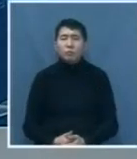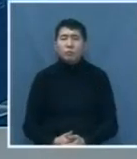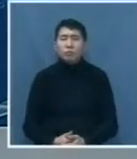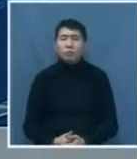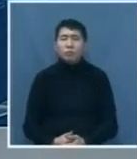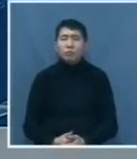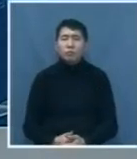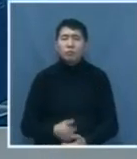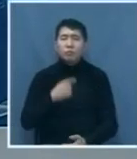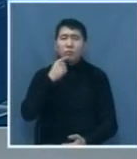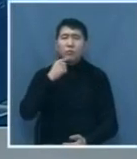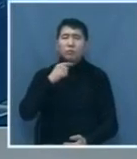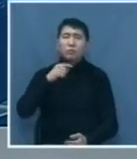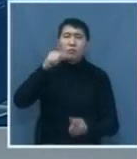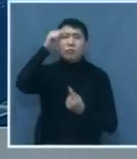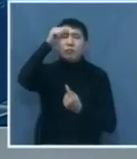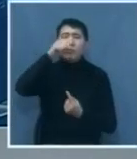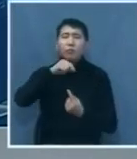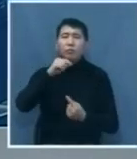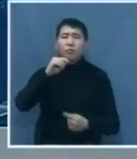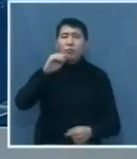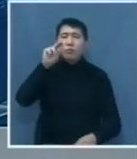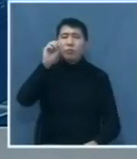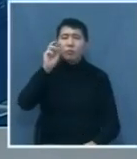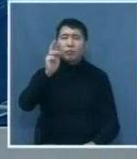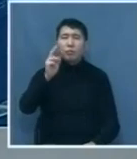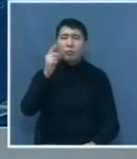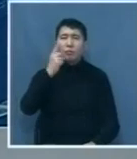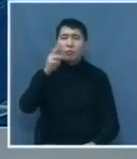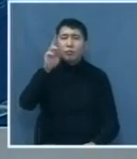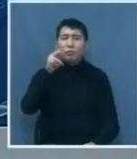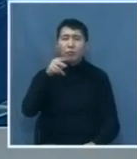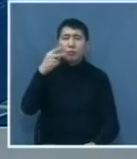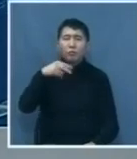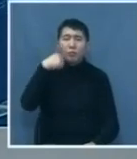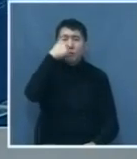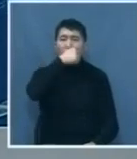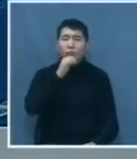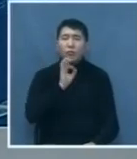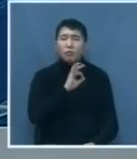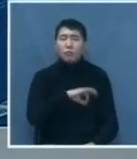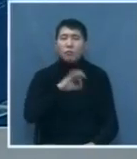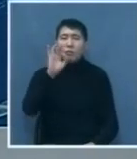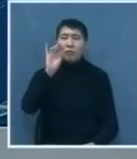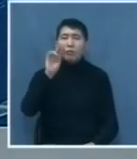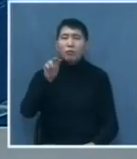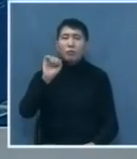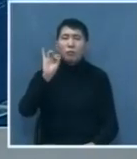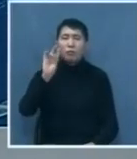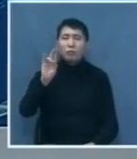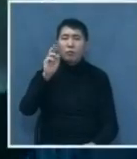соответствии с законодательством обязаны выделять фискальные чеки, а с 1 января 2020 года использовать онлайн-кассовые машины.